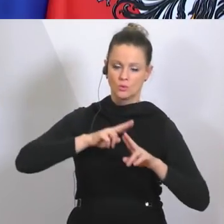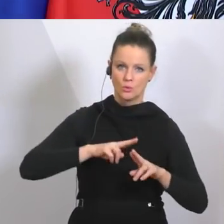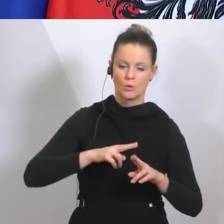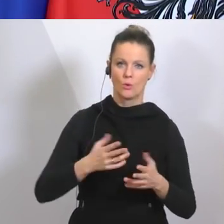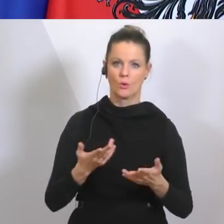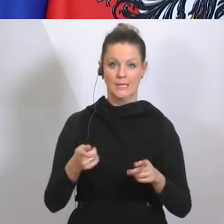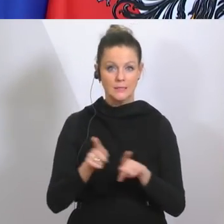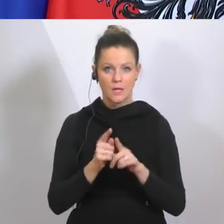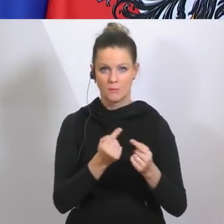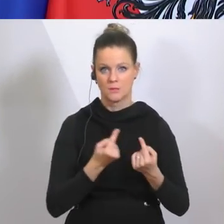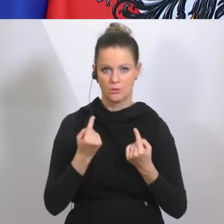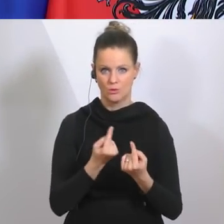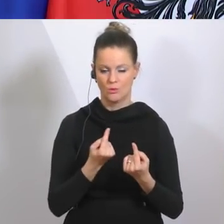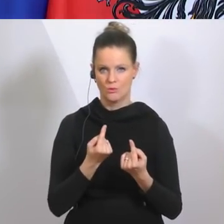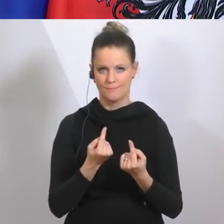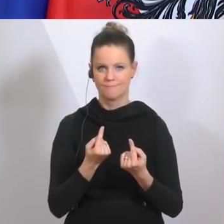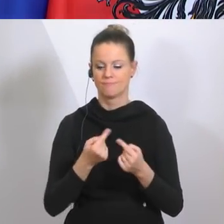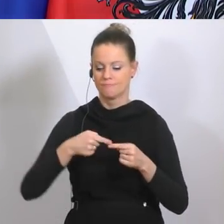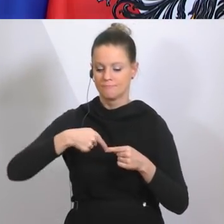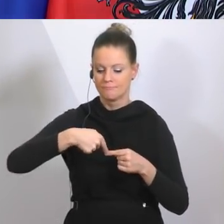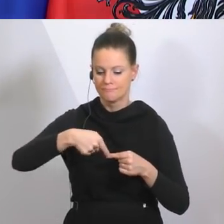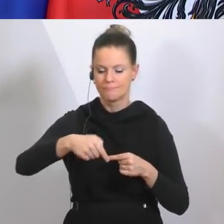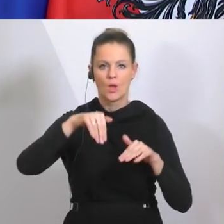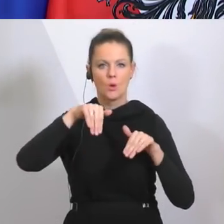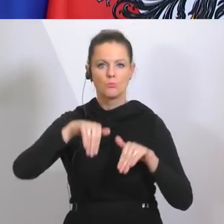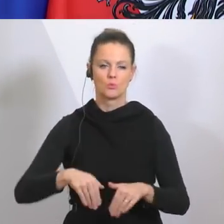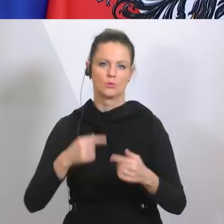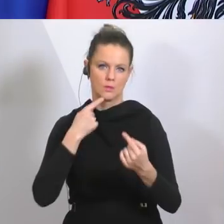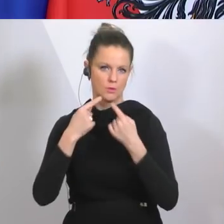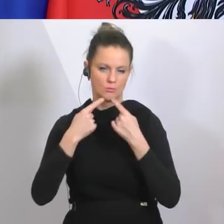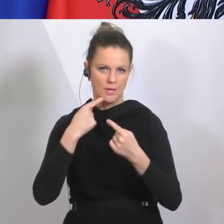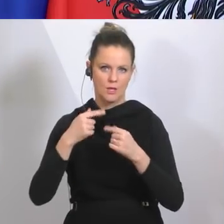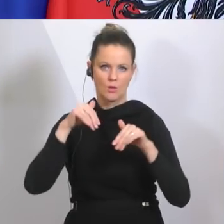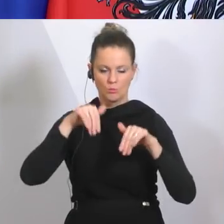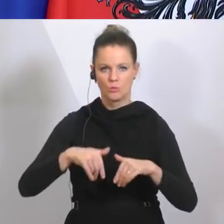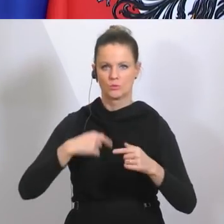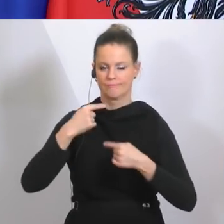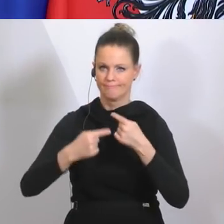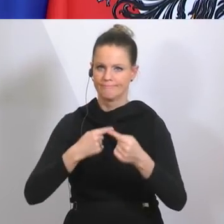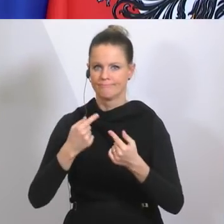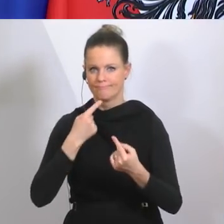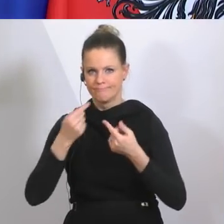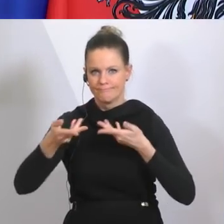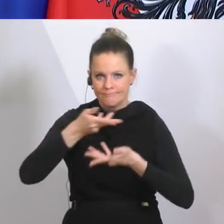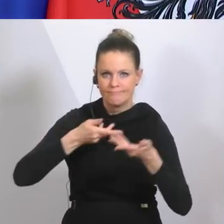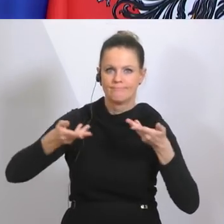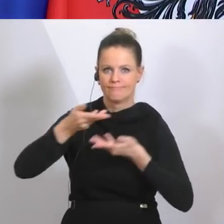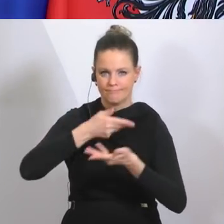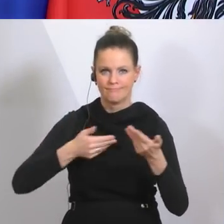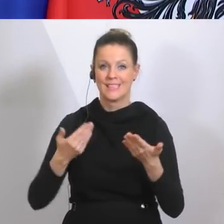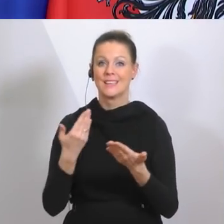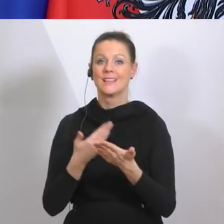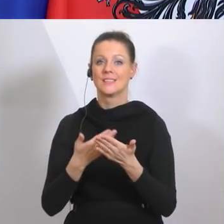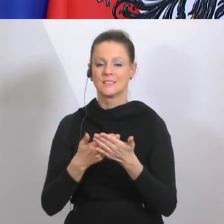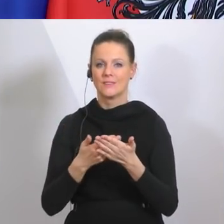das ist die Frage, die in den nächsten Wochen geklärt werden muss. Und insofern habe ich vorhin in meinen Ausführungen auch gesagt, die Maßnahmen werden bis